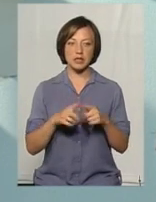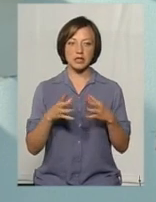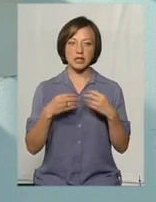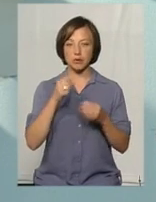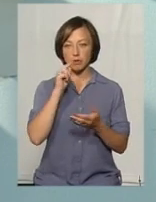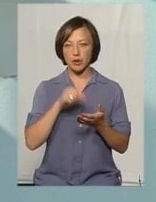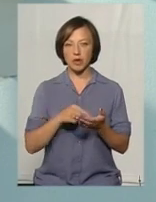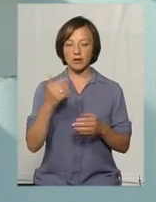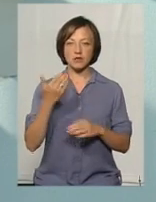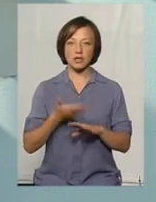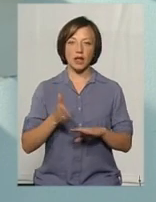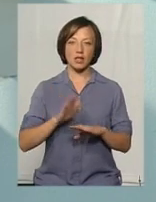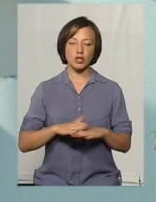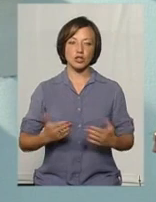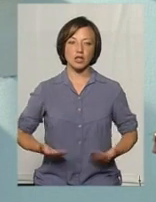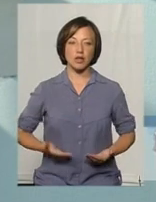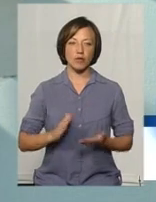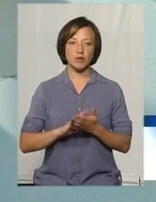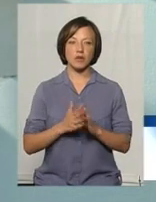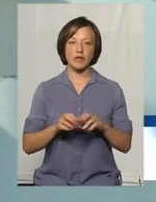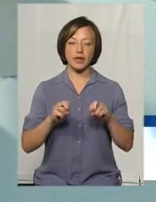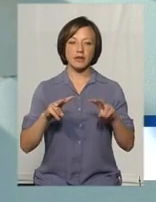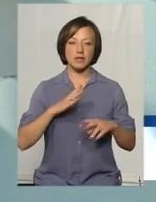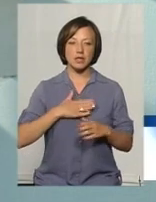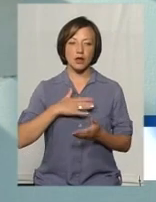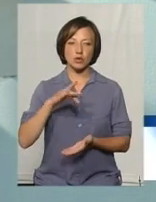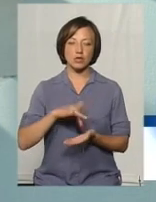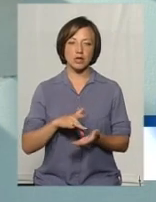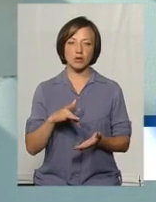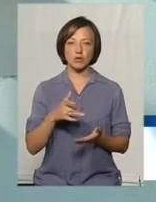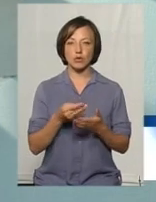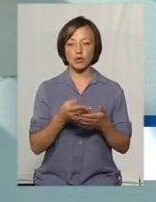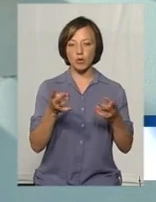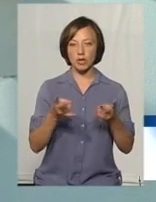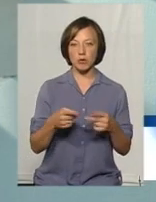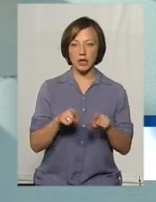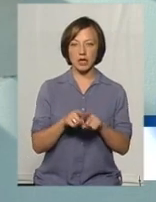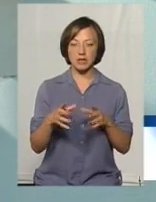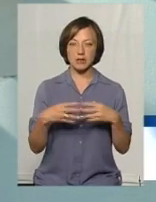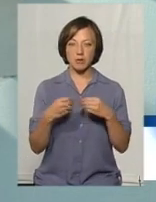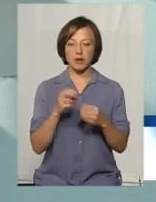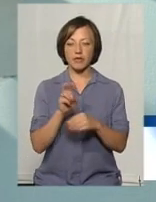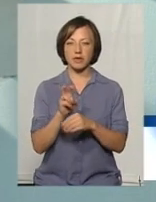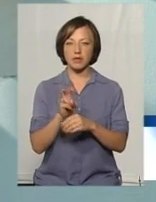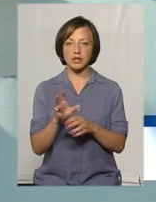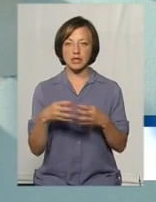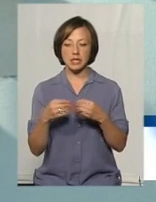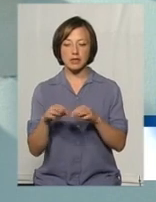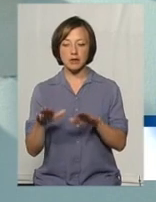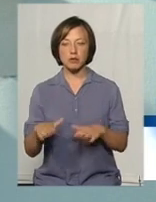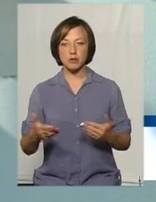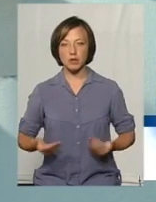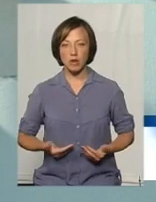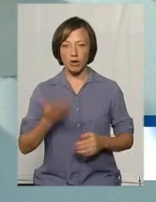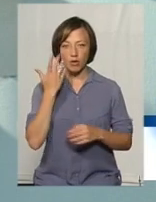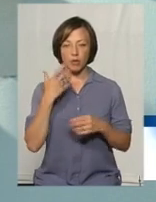опинилися в складних життєвих обставинах. Фахівці нашого центру здійснюють оцінку потреб таких сімей, відвідують сім'ї за місцем проживанням.